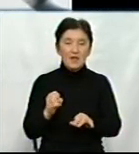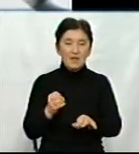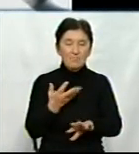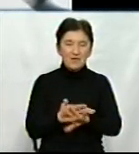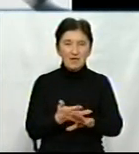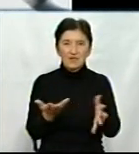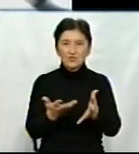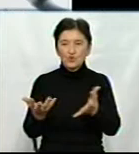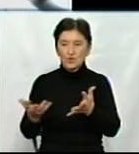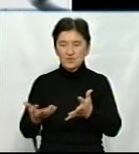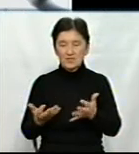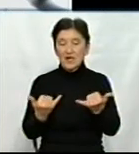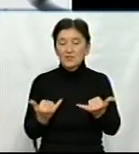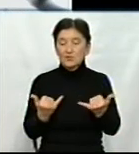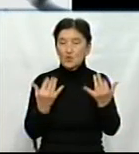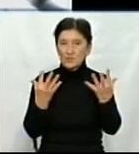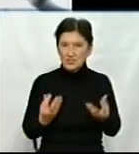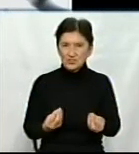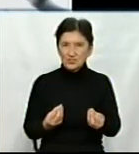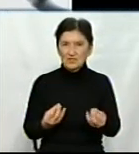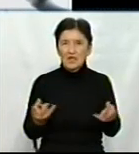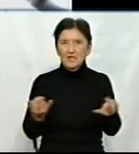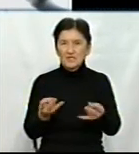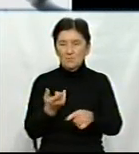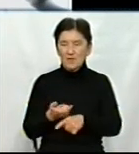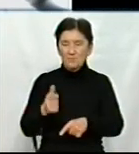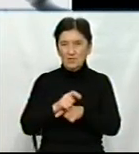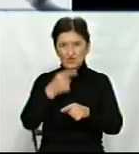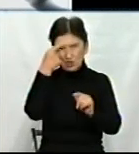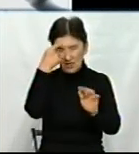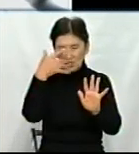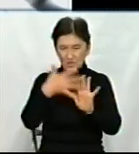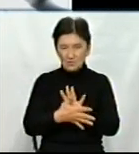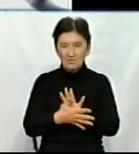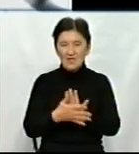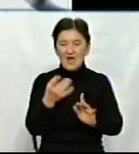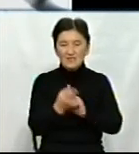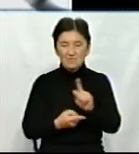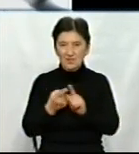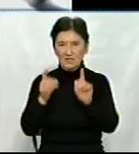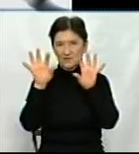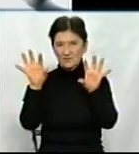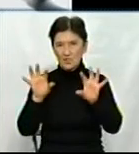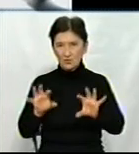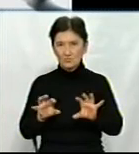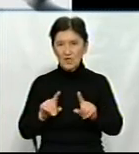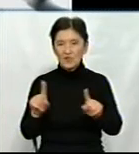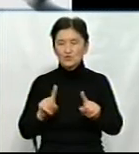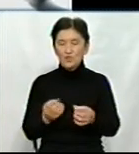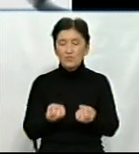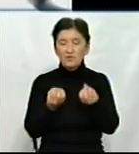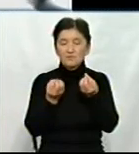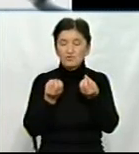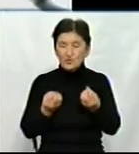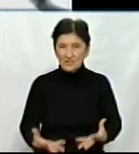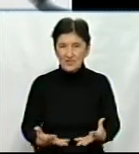треба більше розуміти зміни в законодавстві, щоб спростити підходи до будь